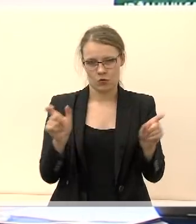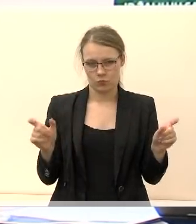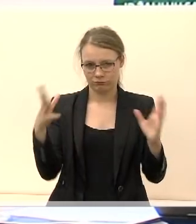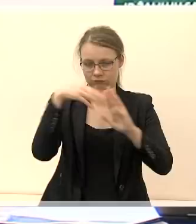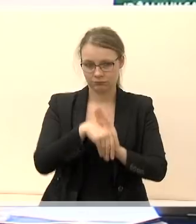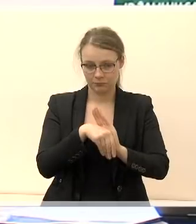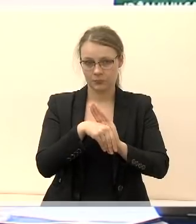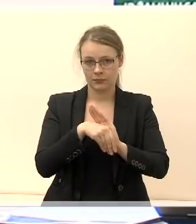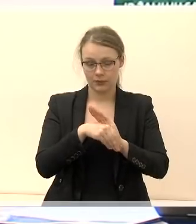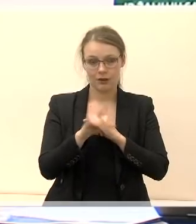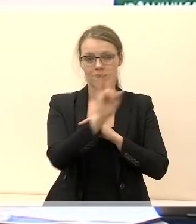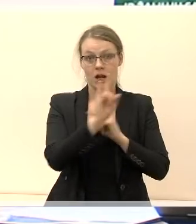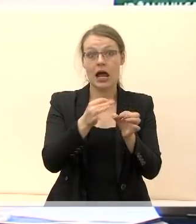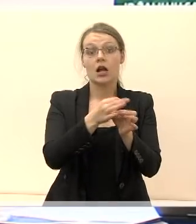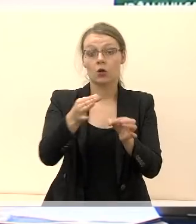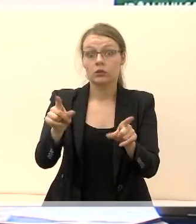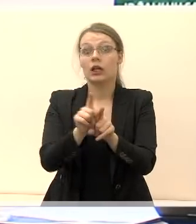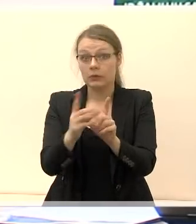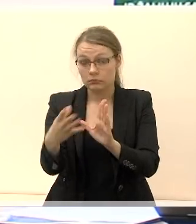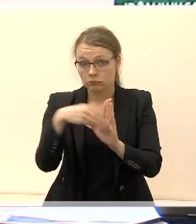Marijampolės rajono gyventojų.